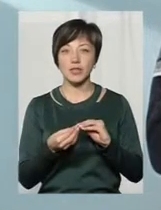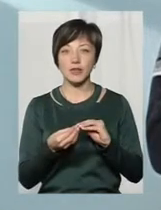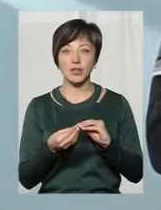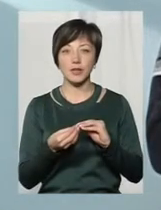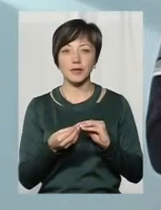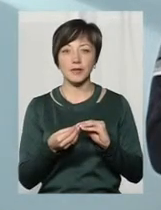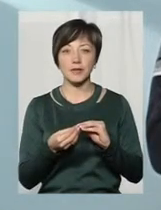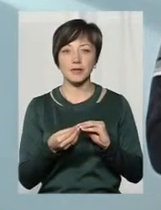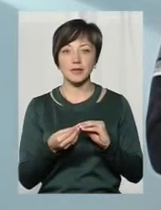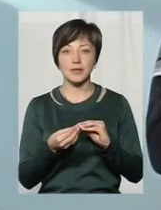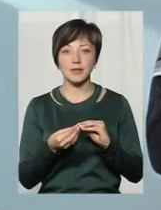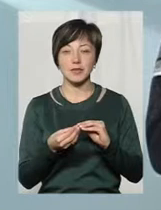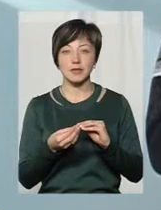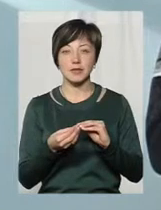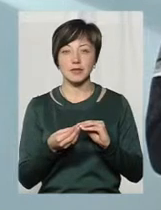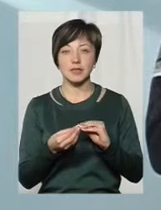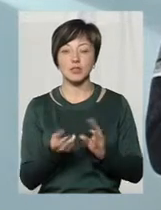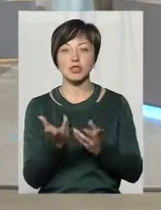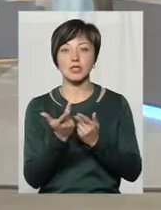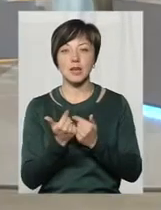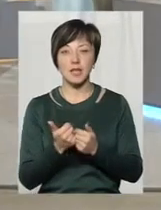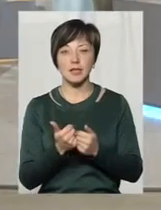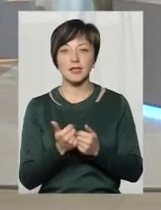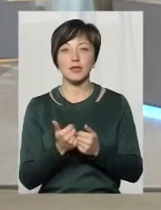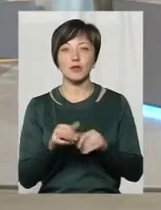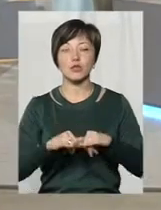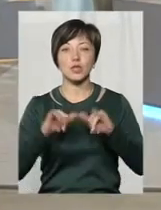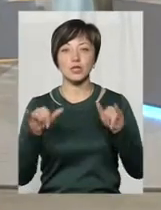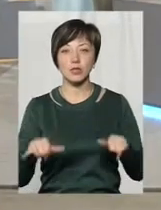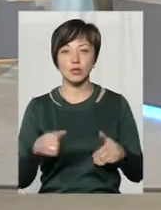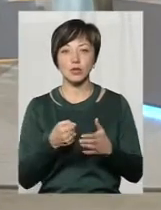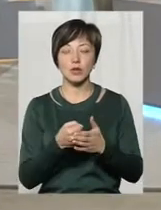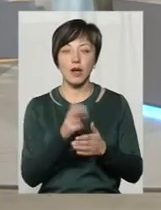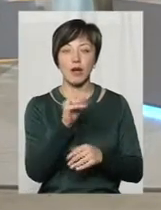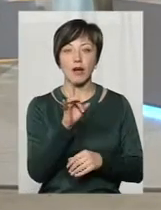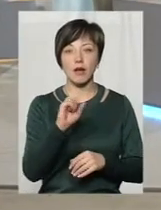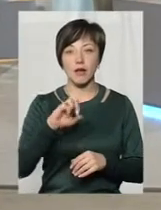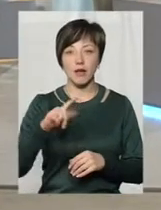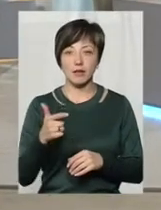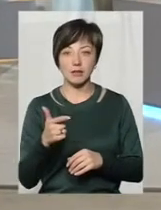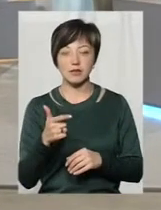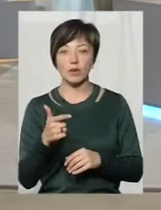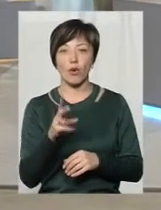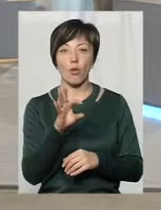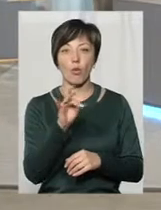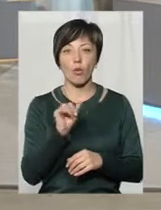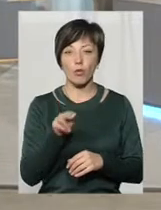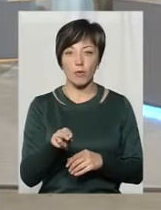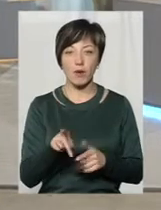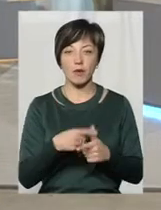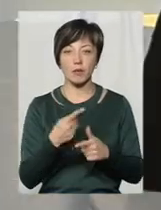чисельність може зрости, скажімо, карася, або коропа,